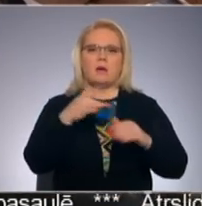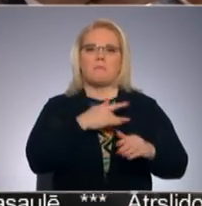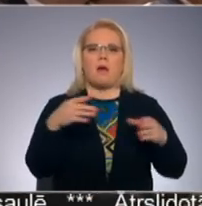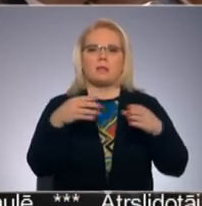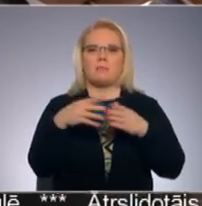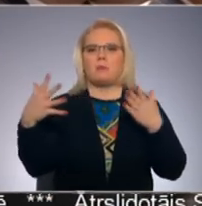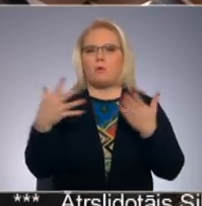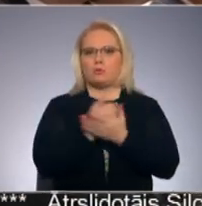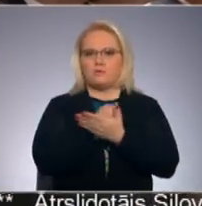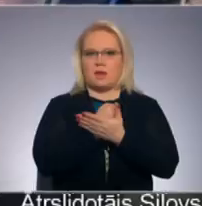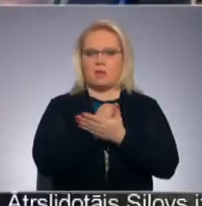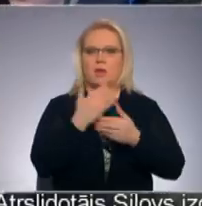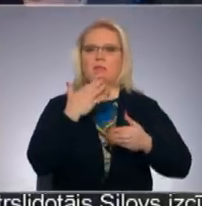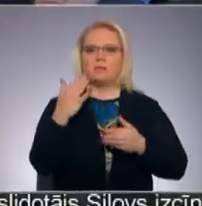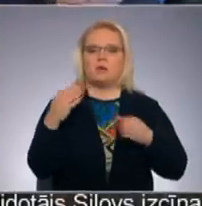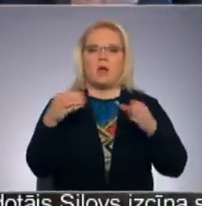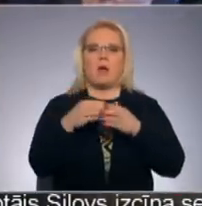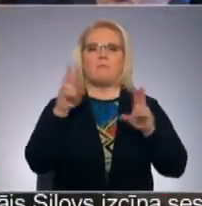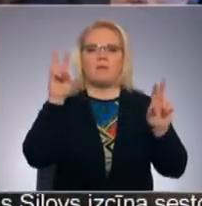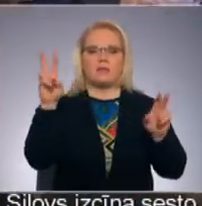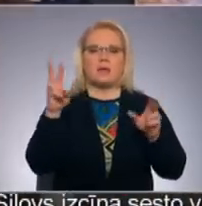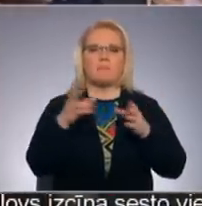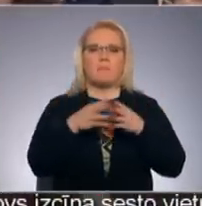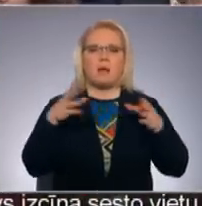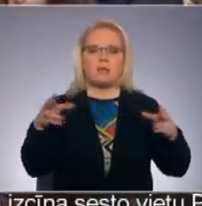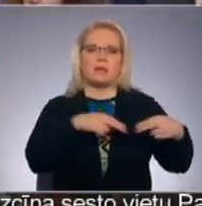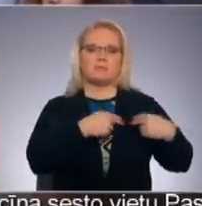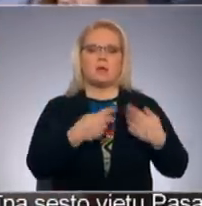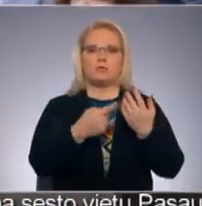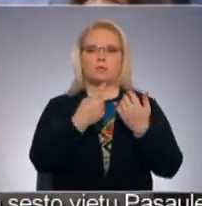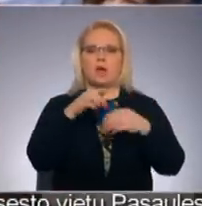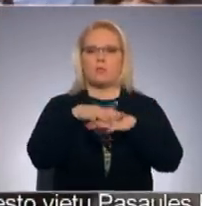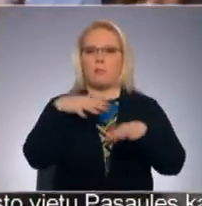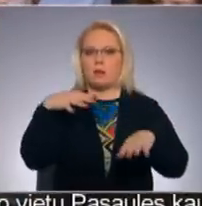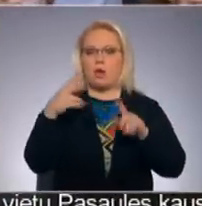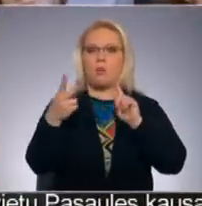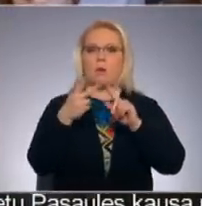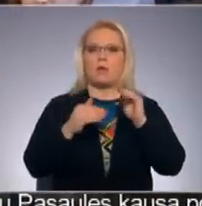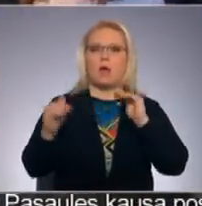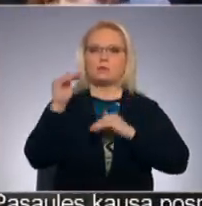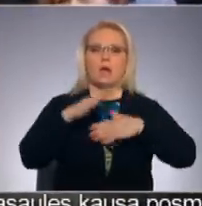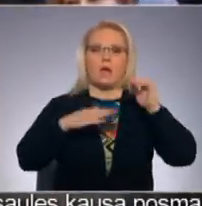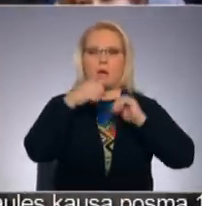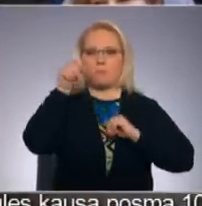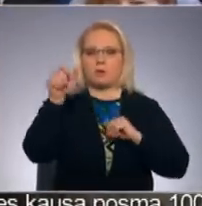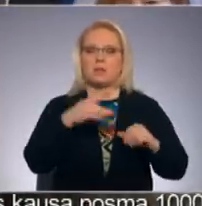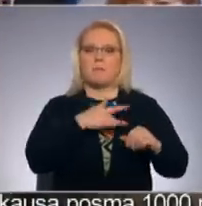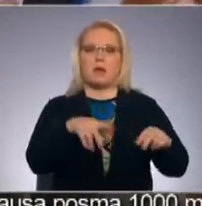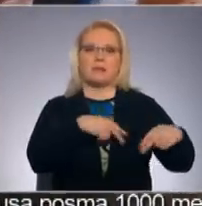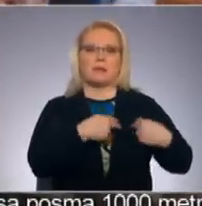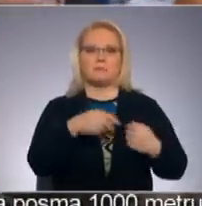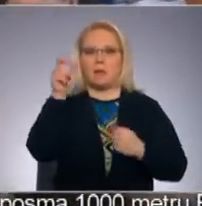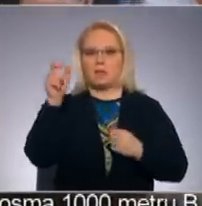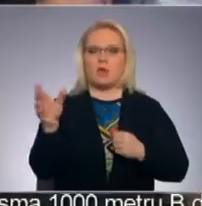kļuva par uzvarētāju. Nacionāla afienība palielinājusi biedru skaitu parlamentā, otra valsts augstākā matpersona ir partijas biedrene,